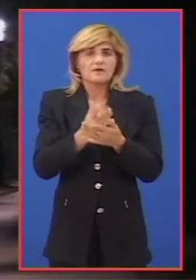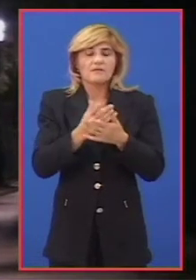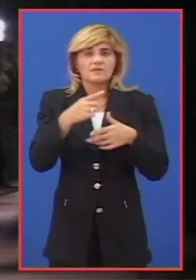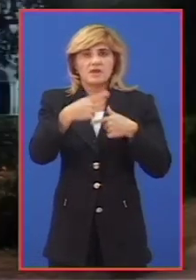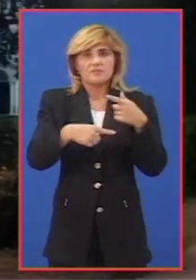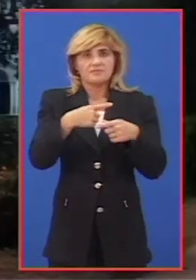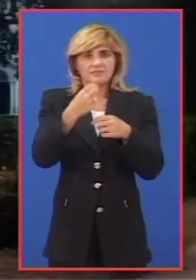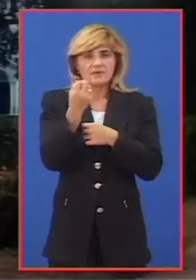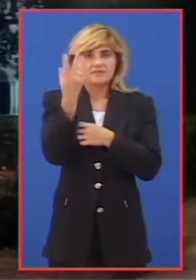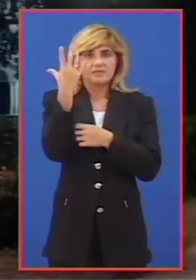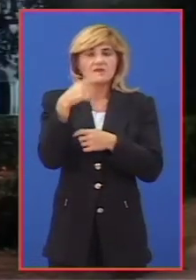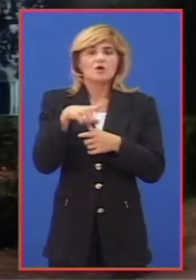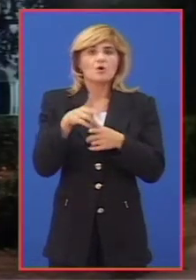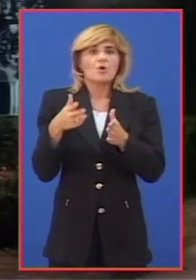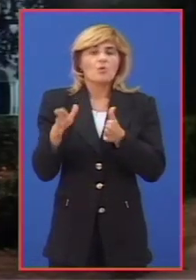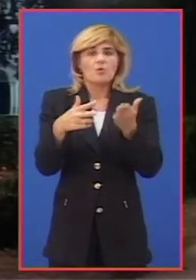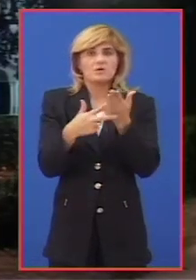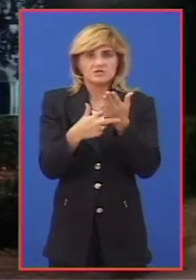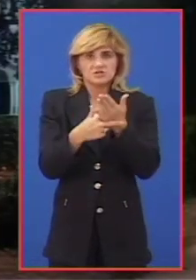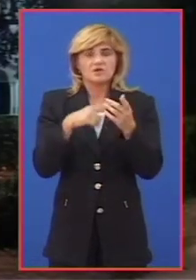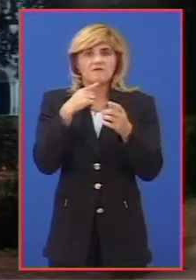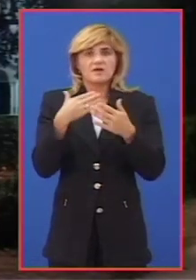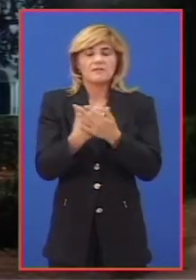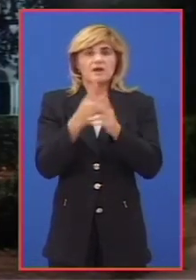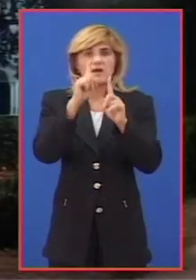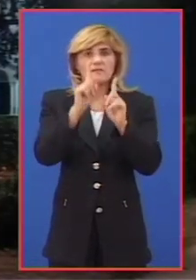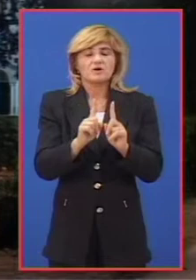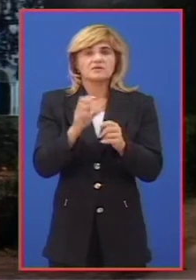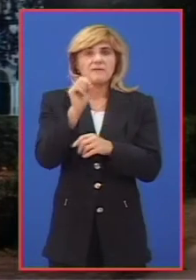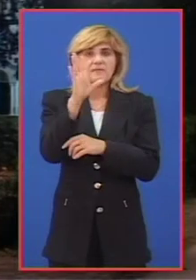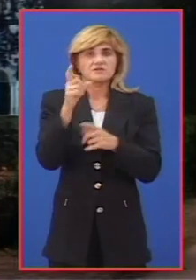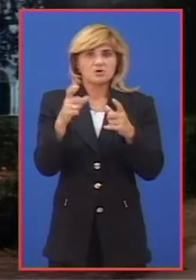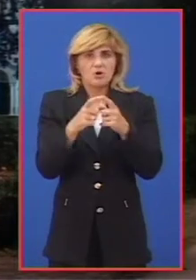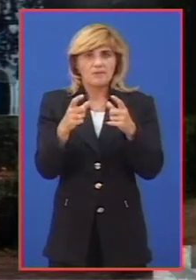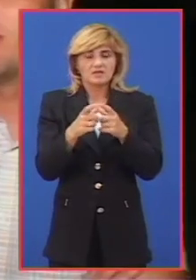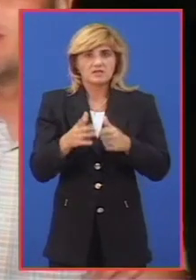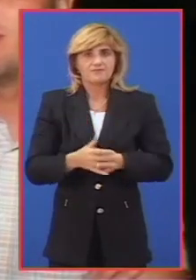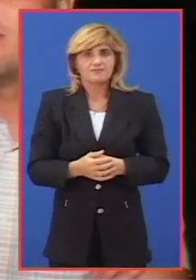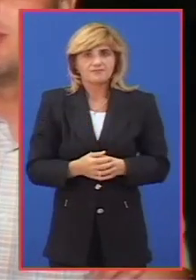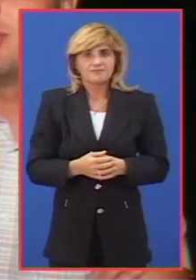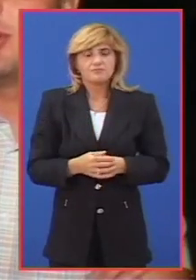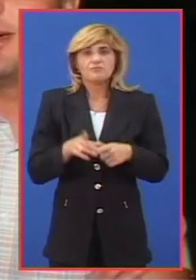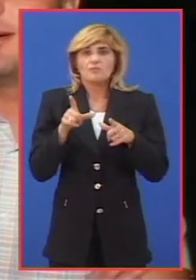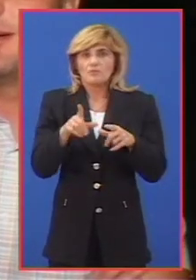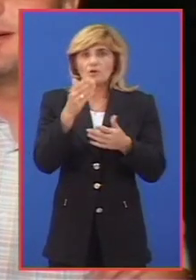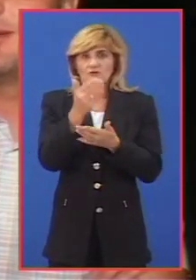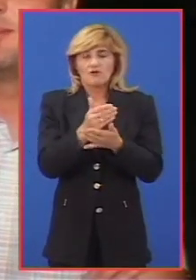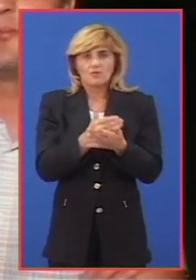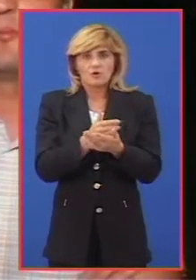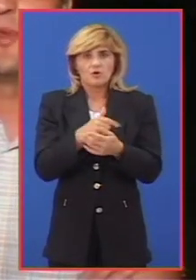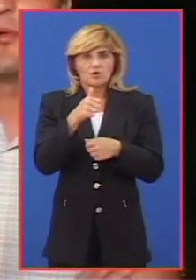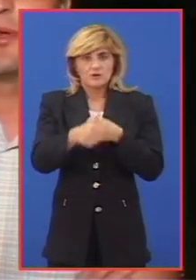kandelabri i štrosmerove ulice i postavljeno ih je 15. Kruna ovog programa za ovu godinu je